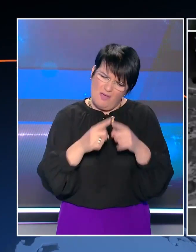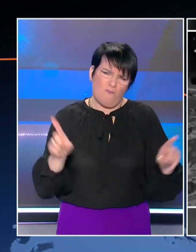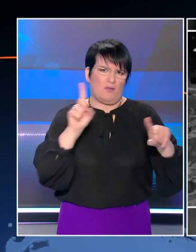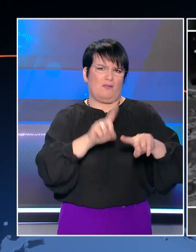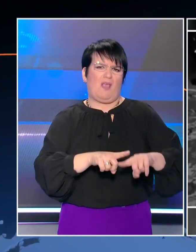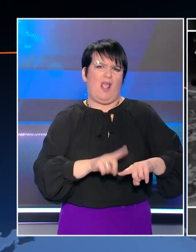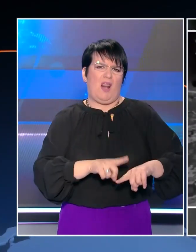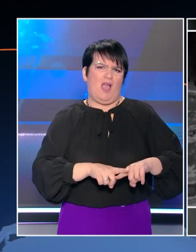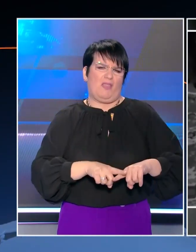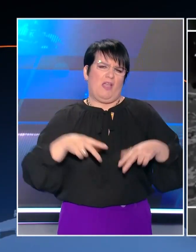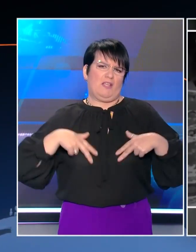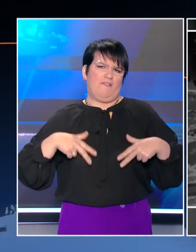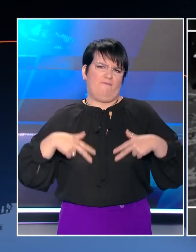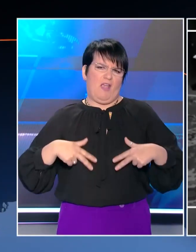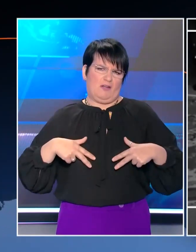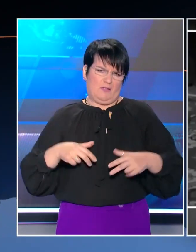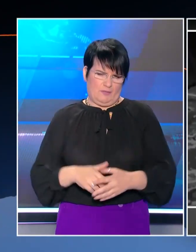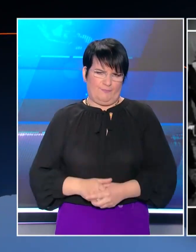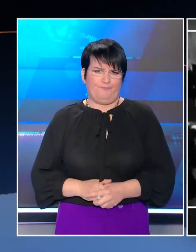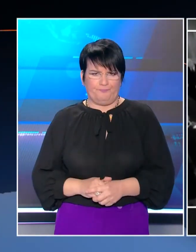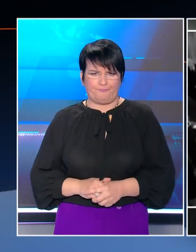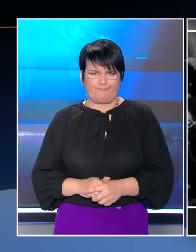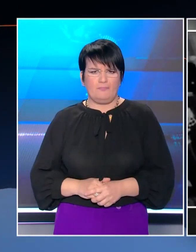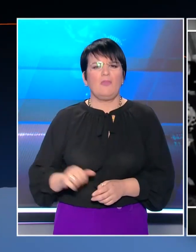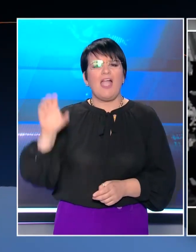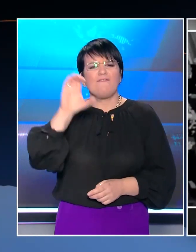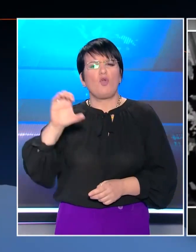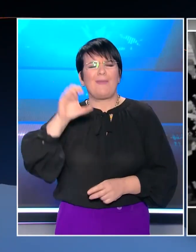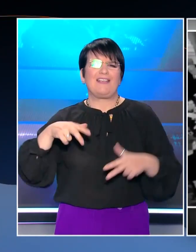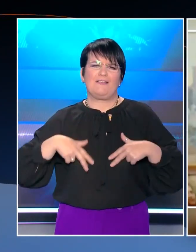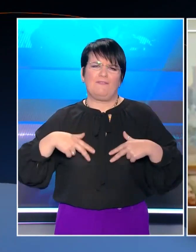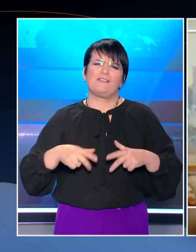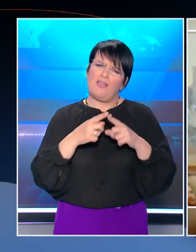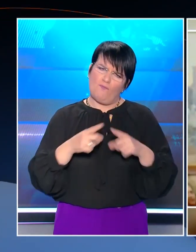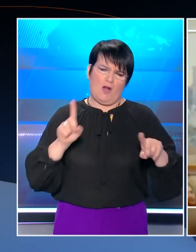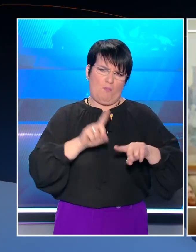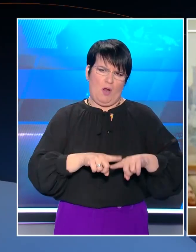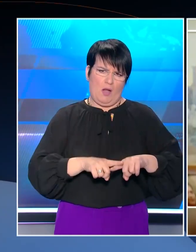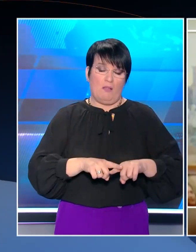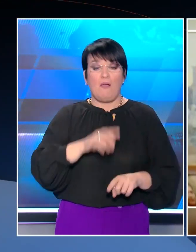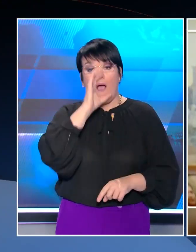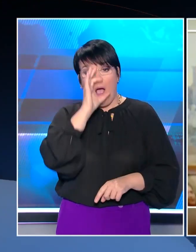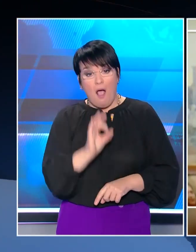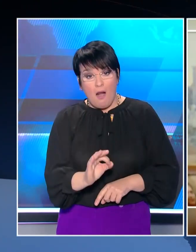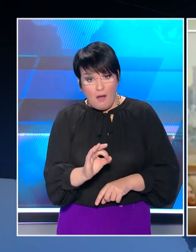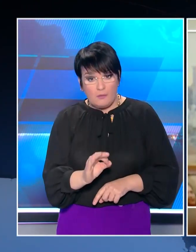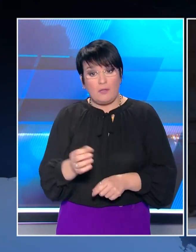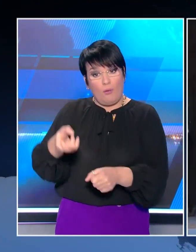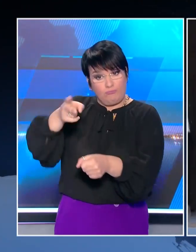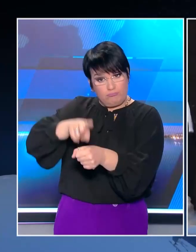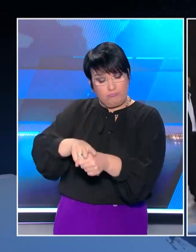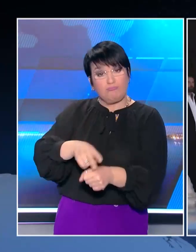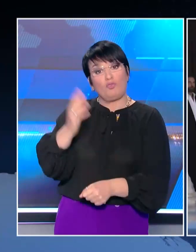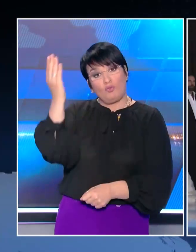οι ξένοι κυβέρνηση, οι ευρωπαϊκοί κυβέρνηση. Η αλήθεια είναι ότι ο Εκλυπών υπήρξε